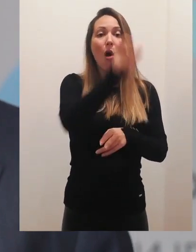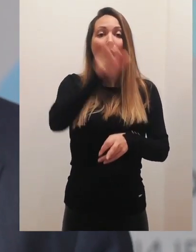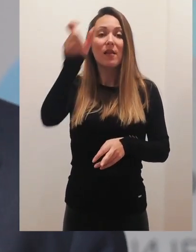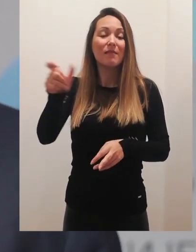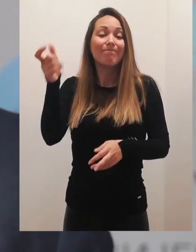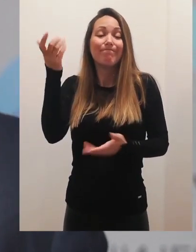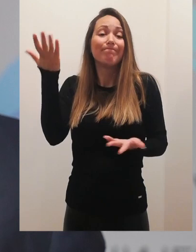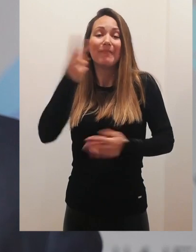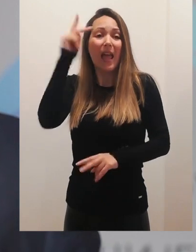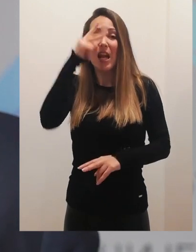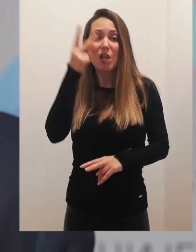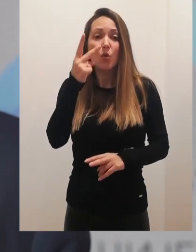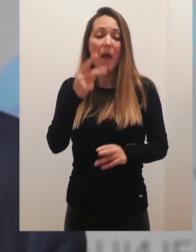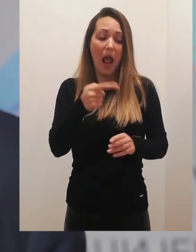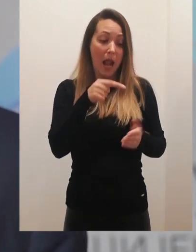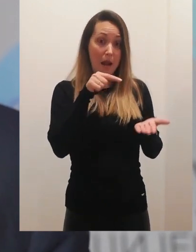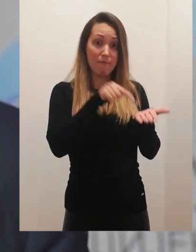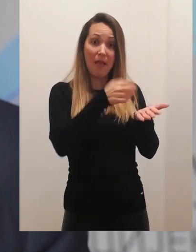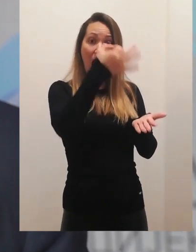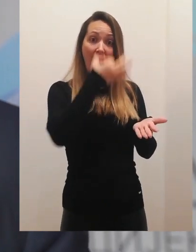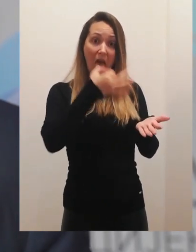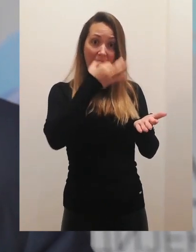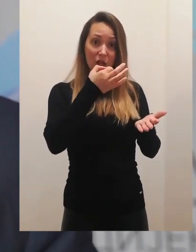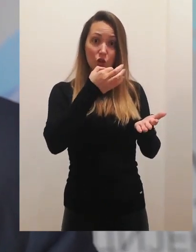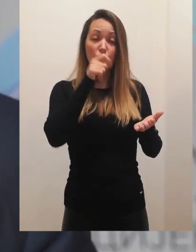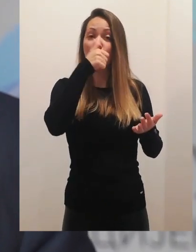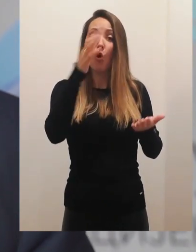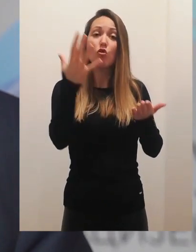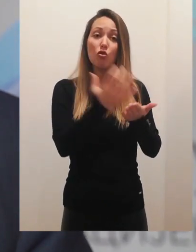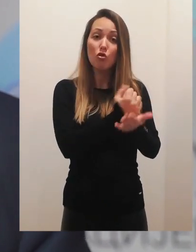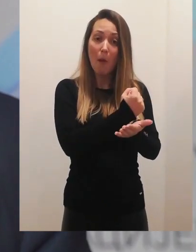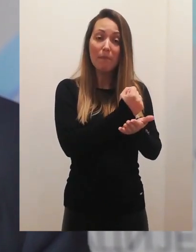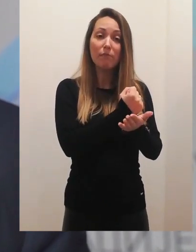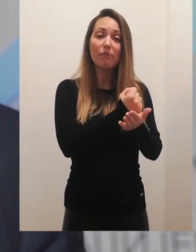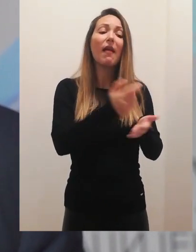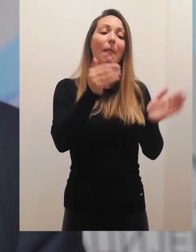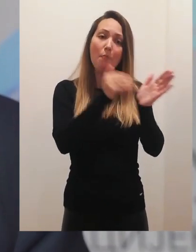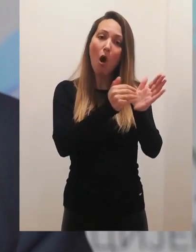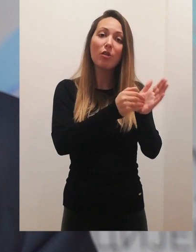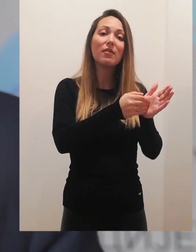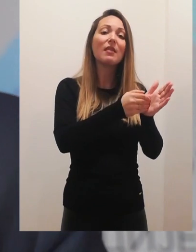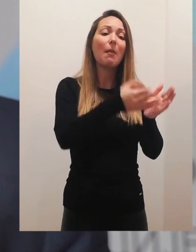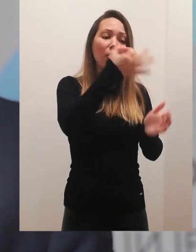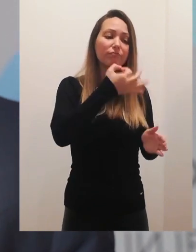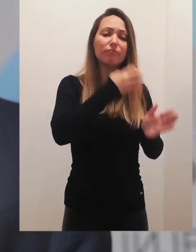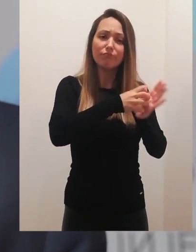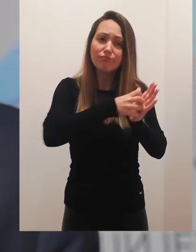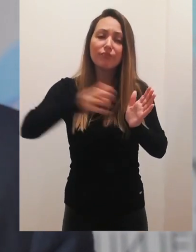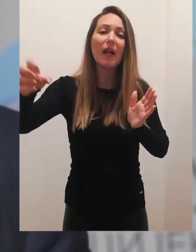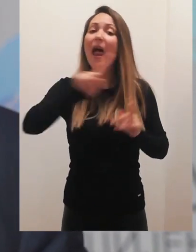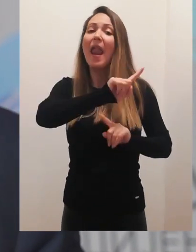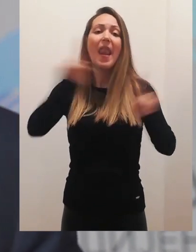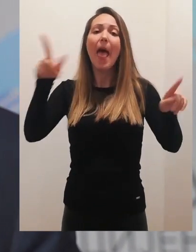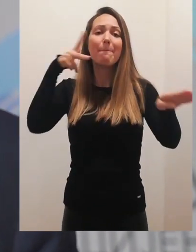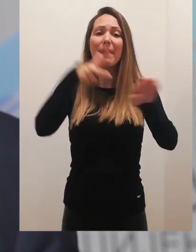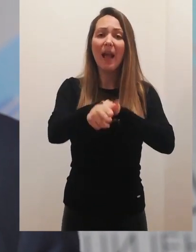često ne razumiju da terapija propisana na prethodnom izvešteju nije vremenski oročena i nekada se prekine na dan kada